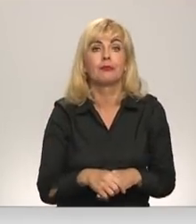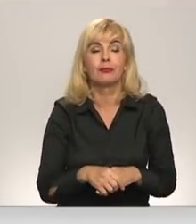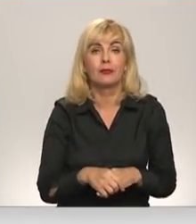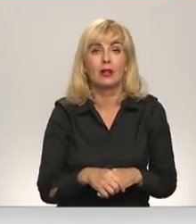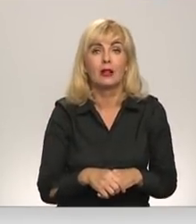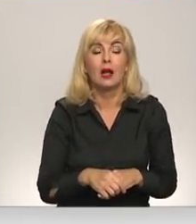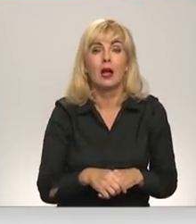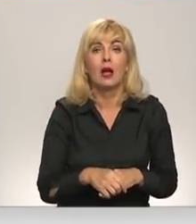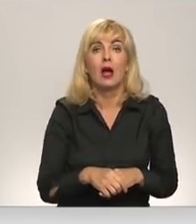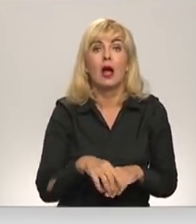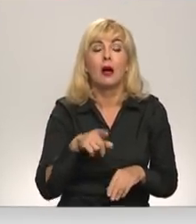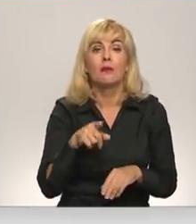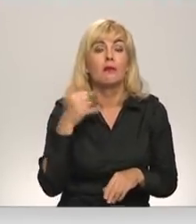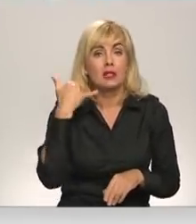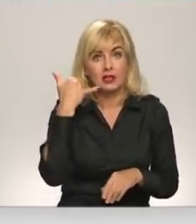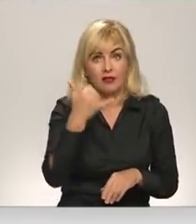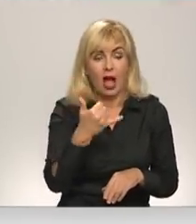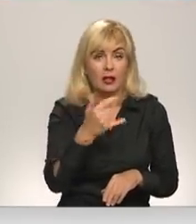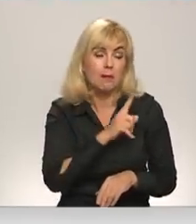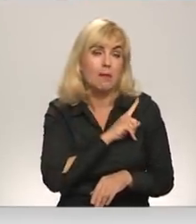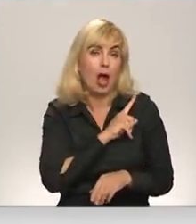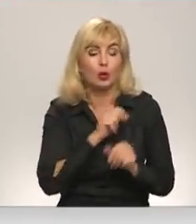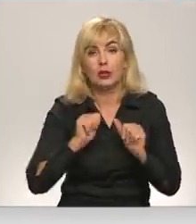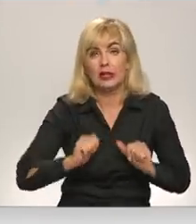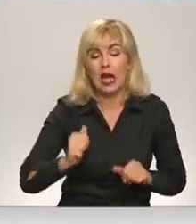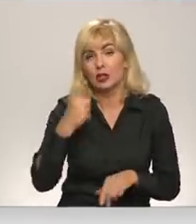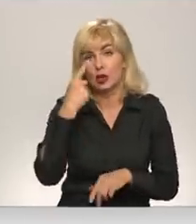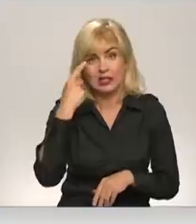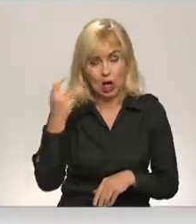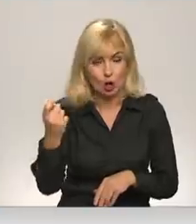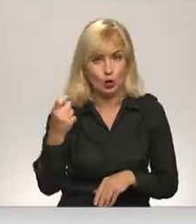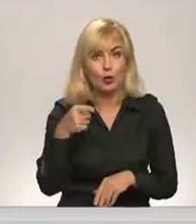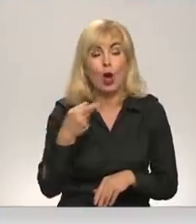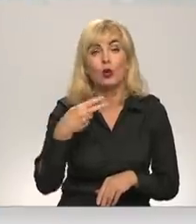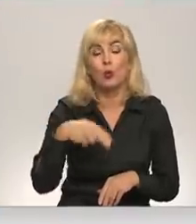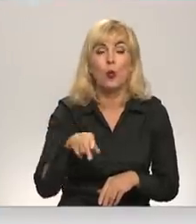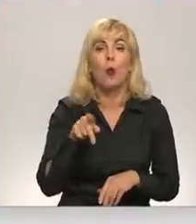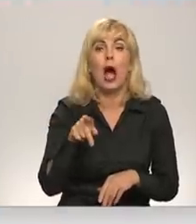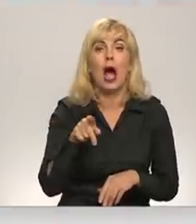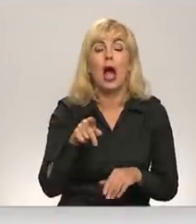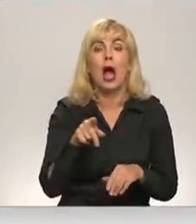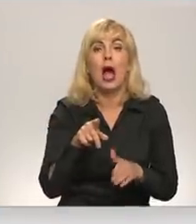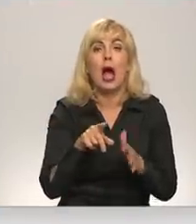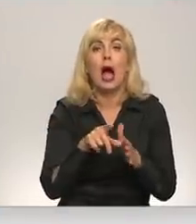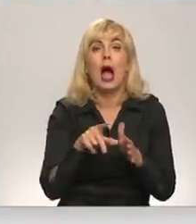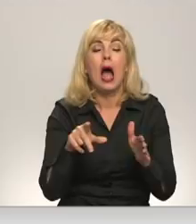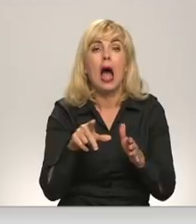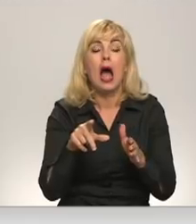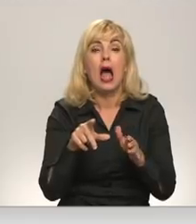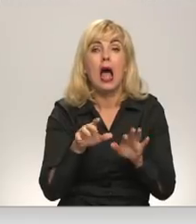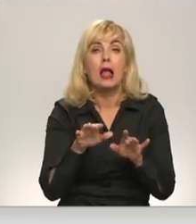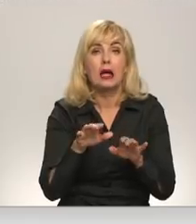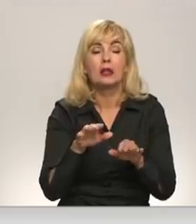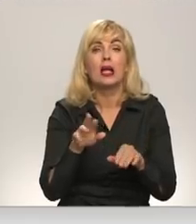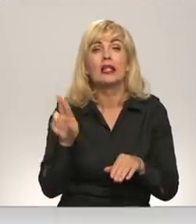Principā, trījos man zvanīja patuļu dienests, ziņoja un ziņa no elektroniskā mērlats atnāca trījos